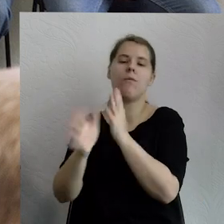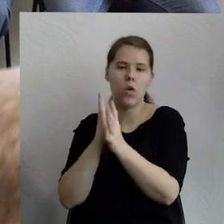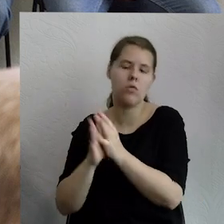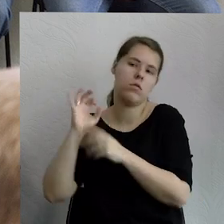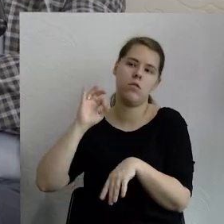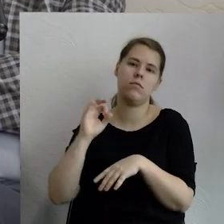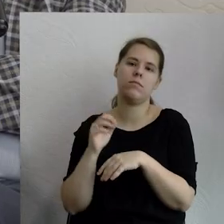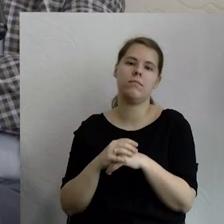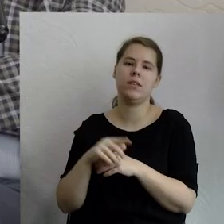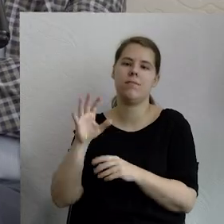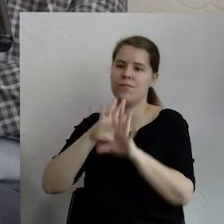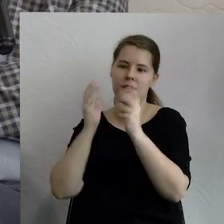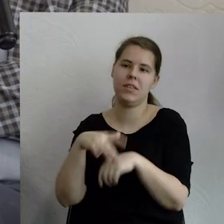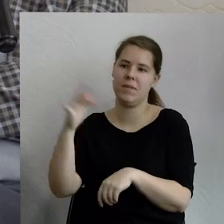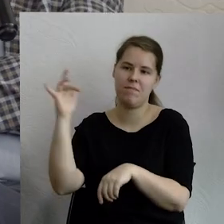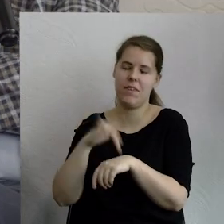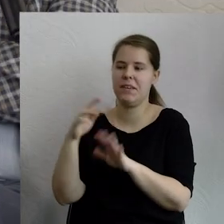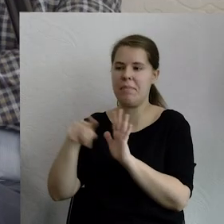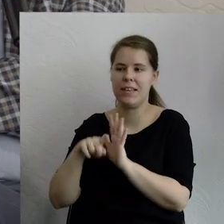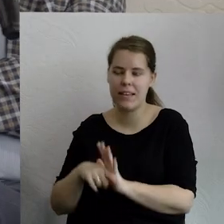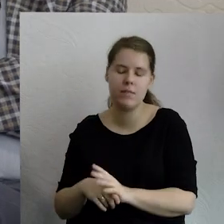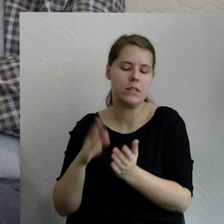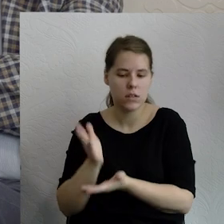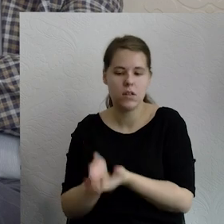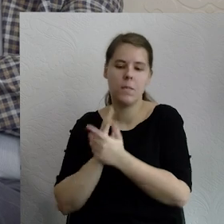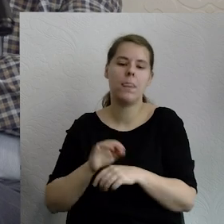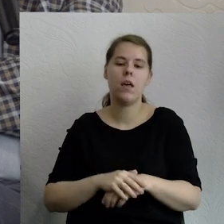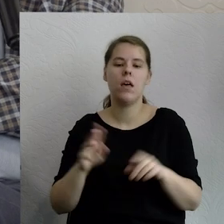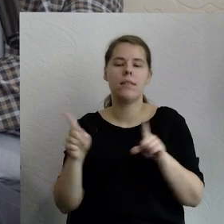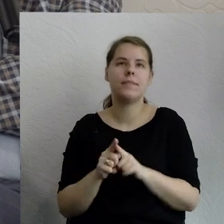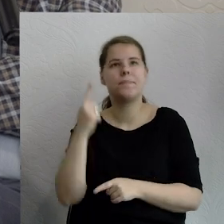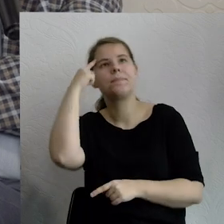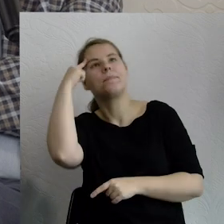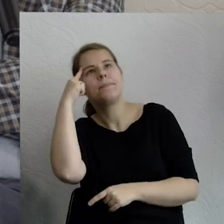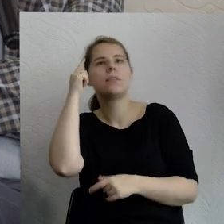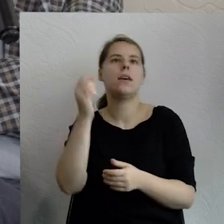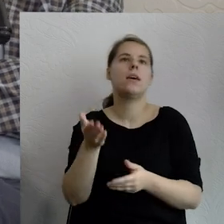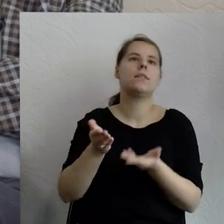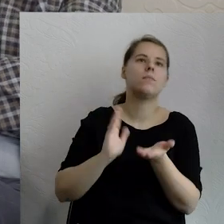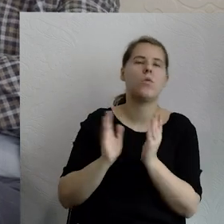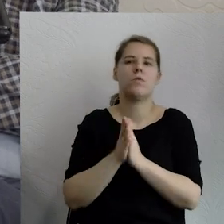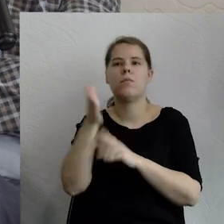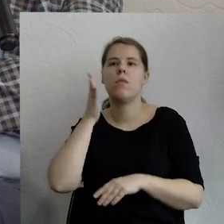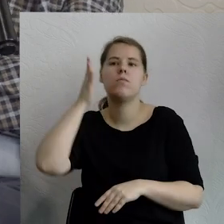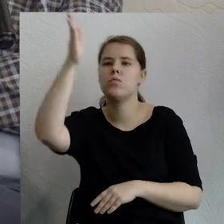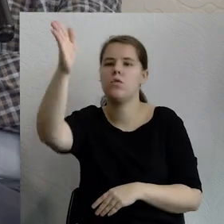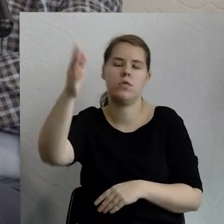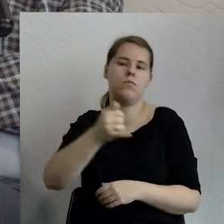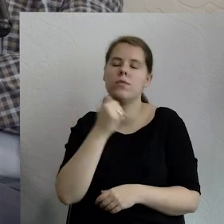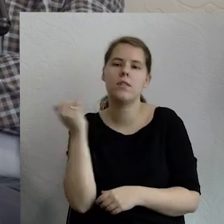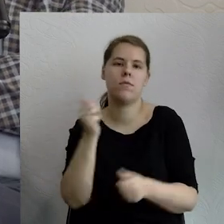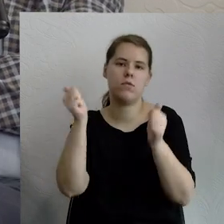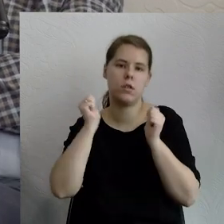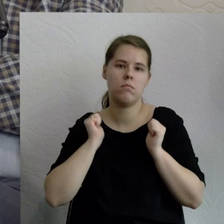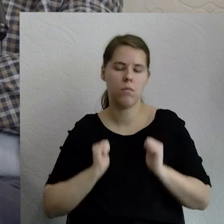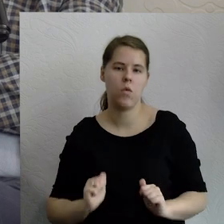więcej niż tylko wymyślenie nowego sposobu na trwały pokój, taki, który był niemożliwił kolejną agresję w